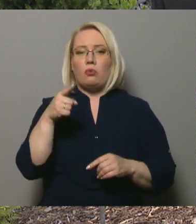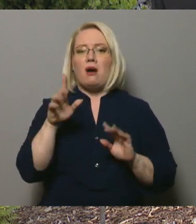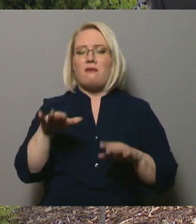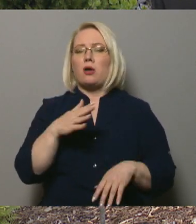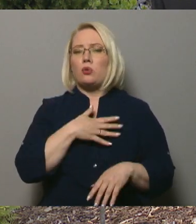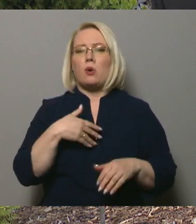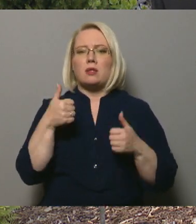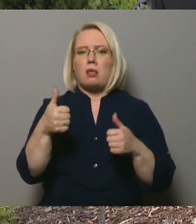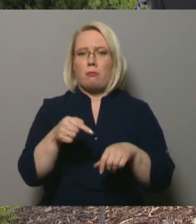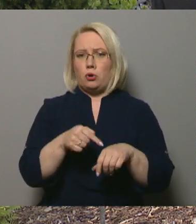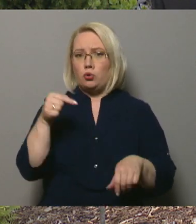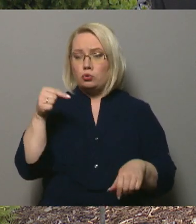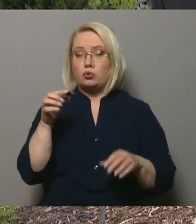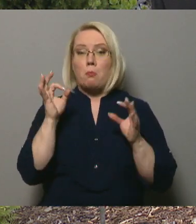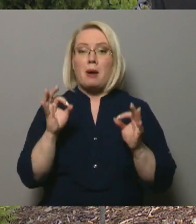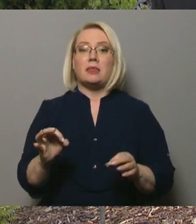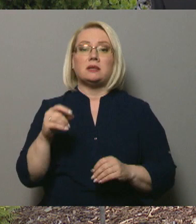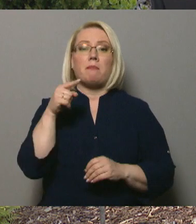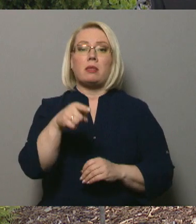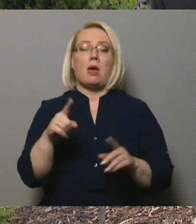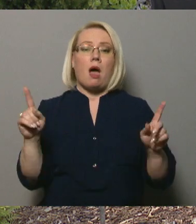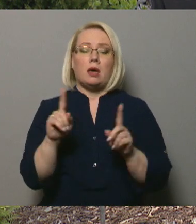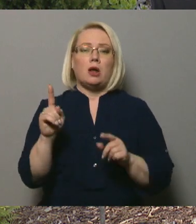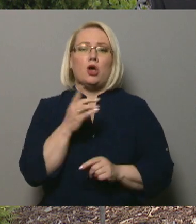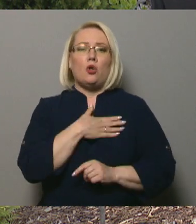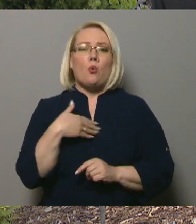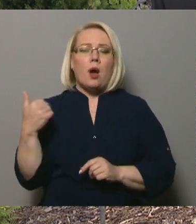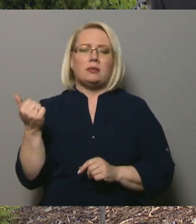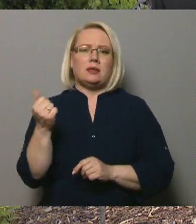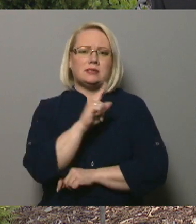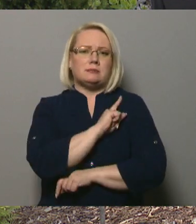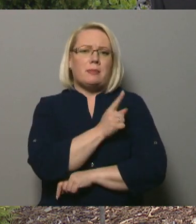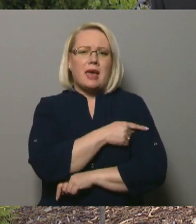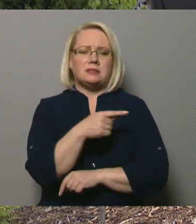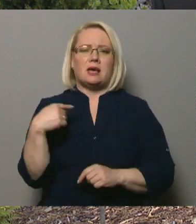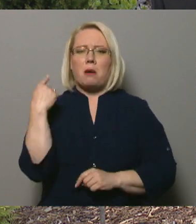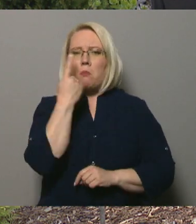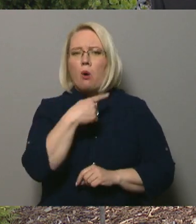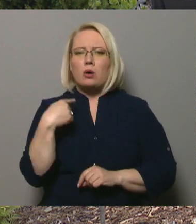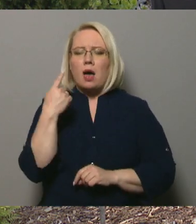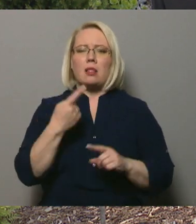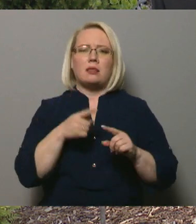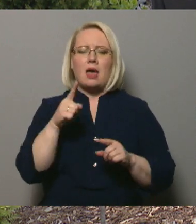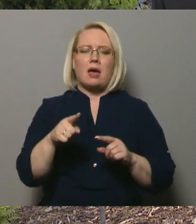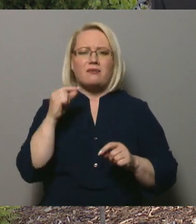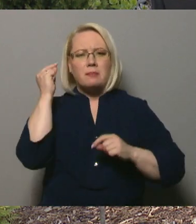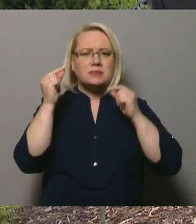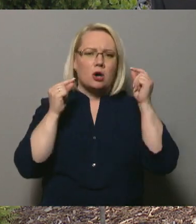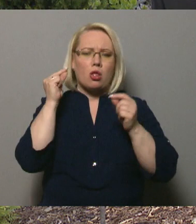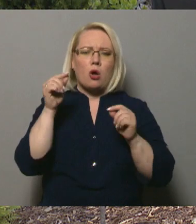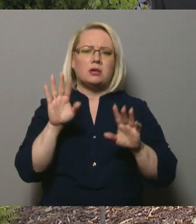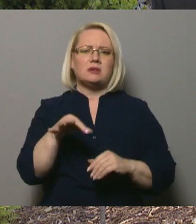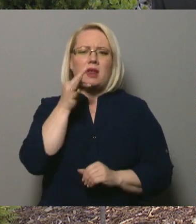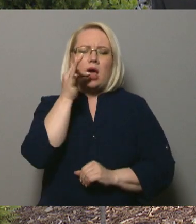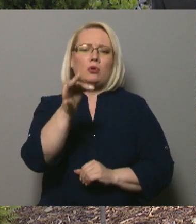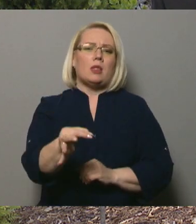ļoti labi just. Tā ir īstenībā spēcīga morālā, psiholoģiski varētu teikt,